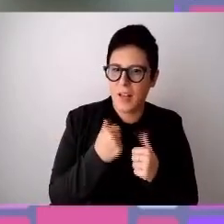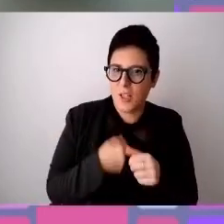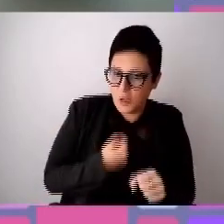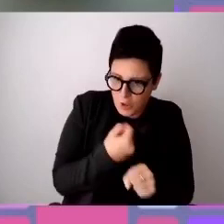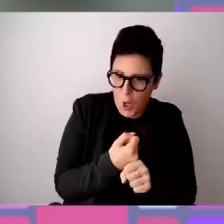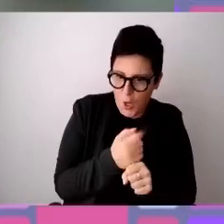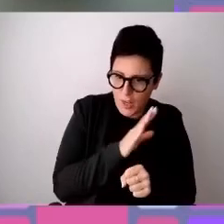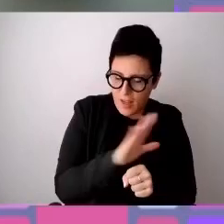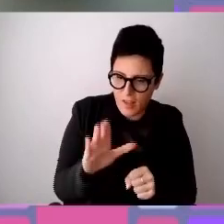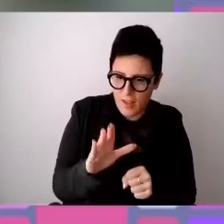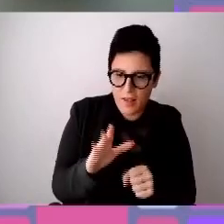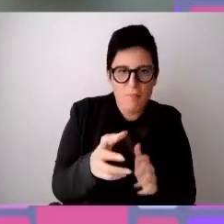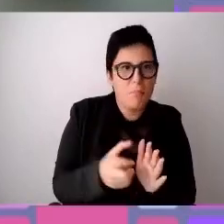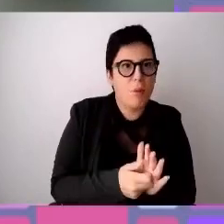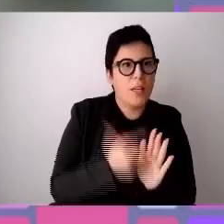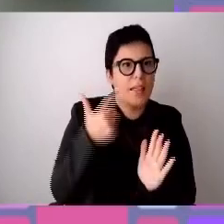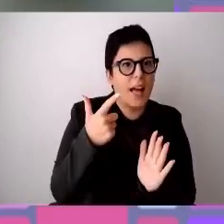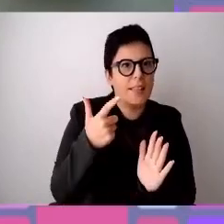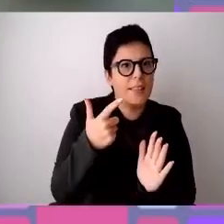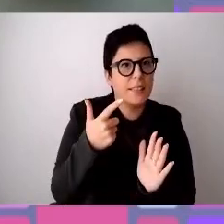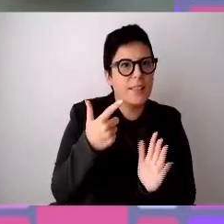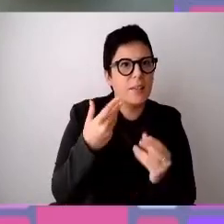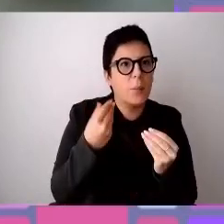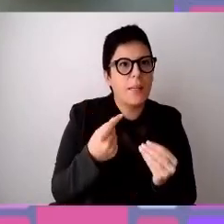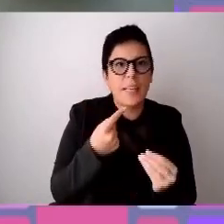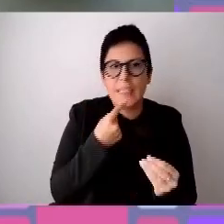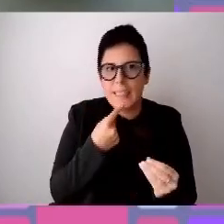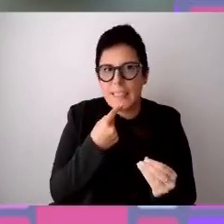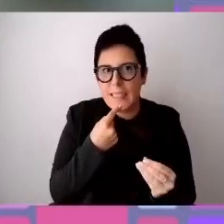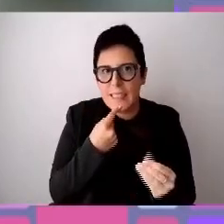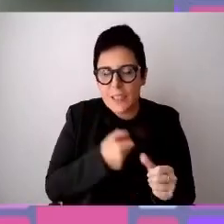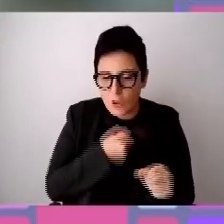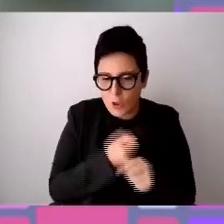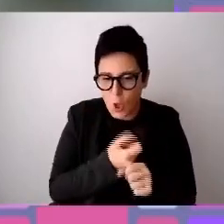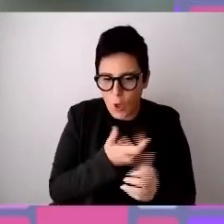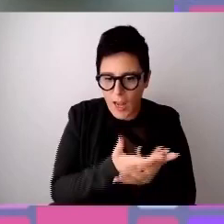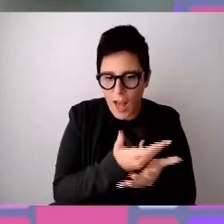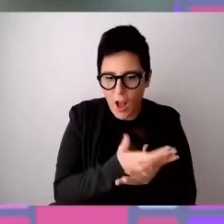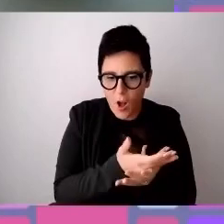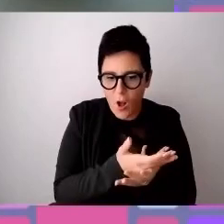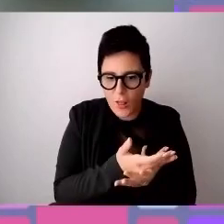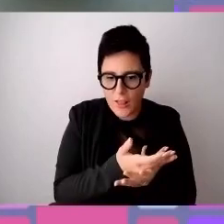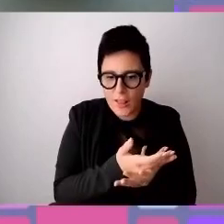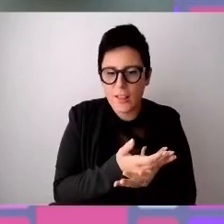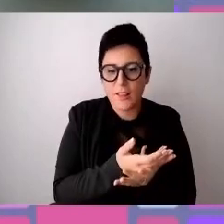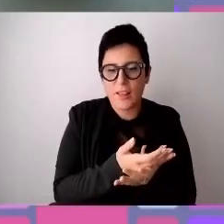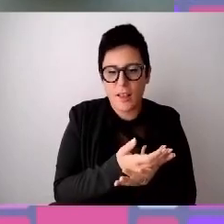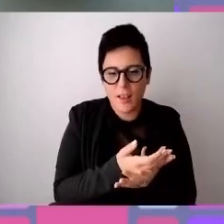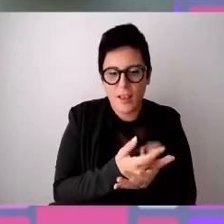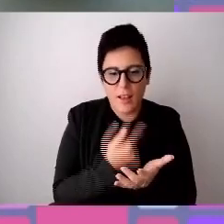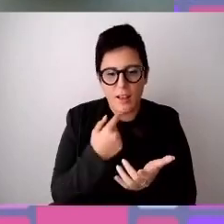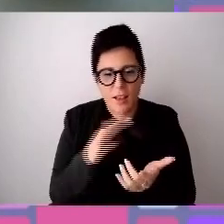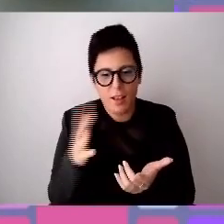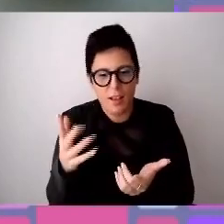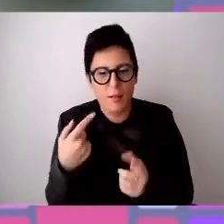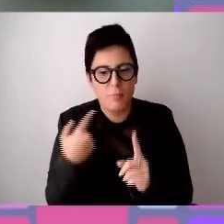perché parlare delle proprie storie permette agli altri di uscire anche da dei concetti che purtroppo ora abbiamo parlato tanto di cose positive ne